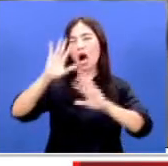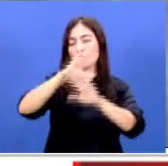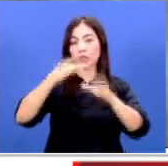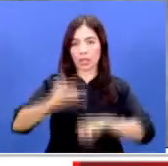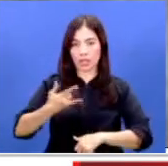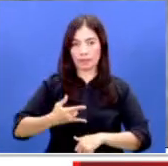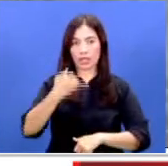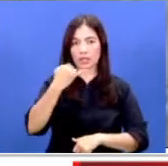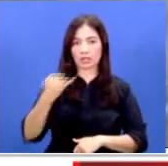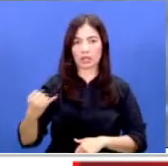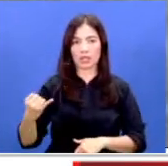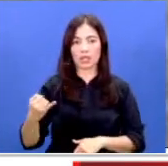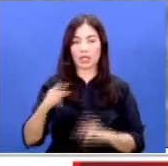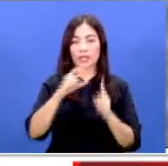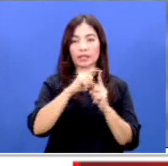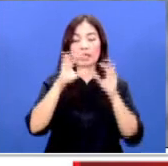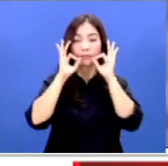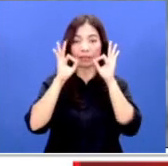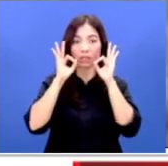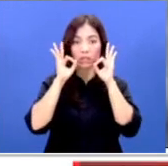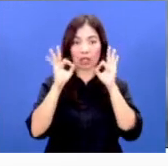akhirnya dinas pendidikan